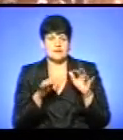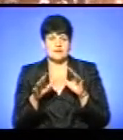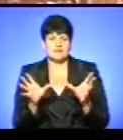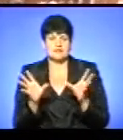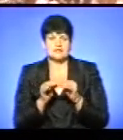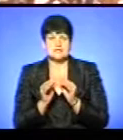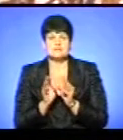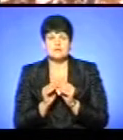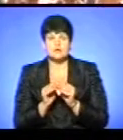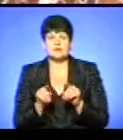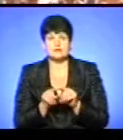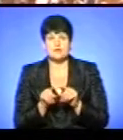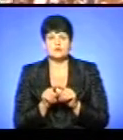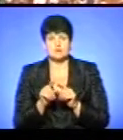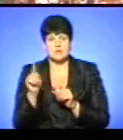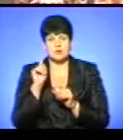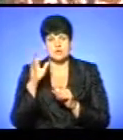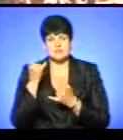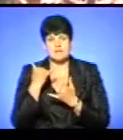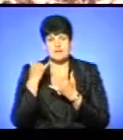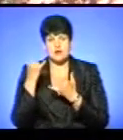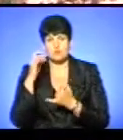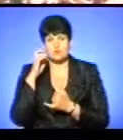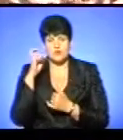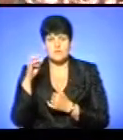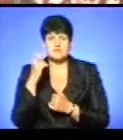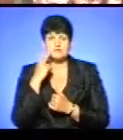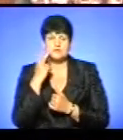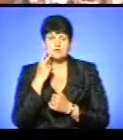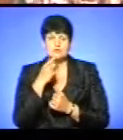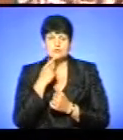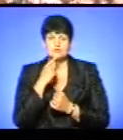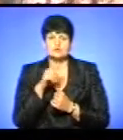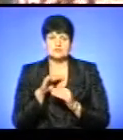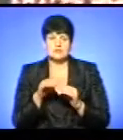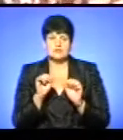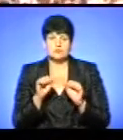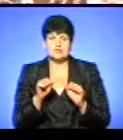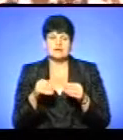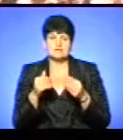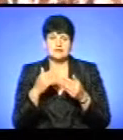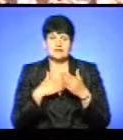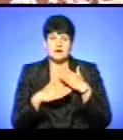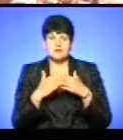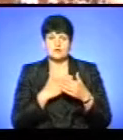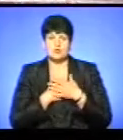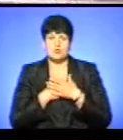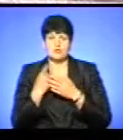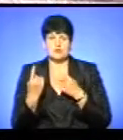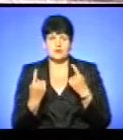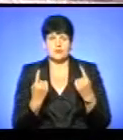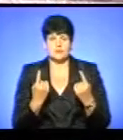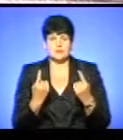чомусь спільному, але також десь і прославляють Бога, бо ми завжди закладаємо те, щоб діти могли також нести ту радість, любов не до одного.